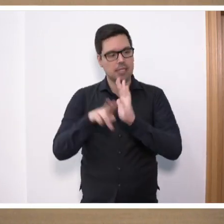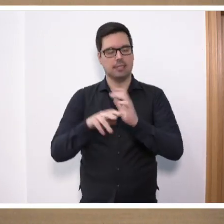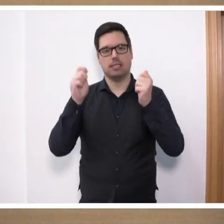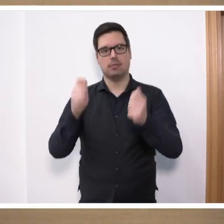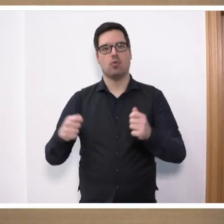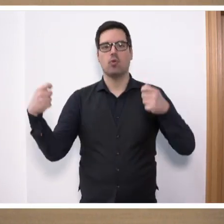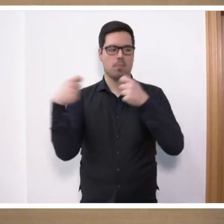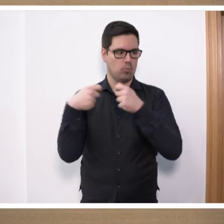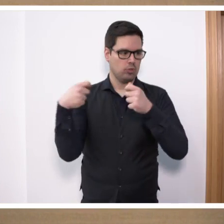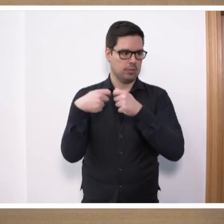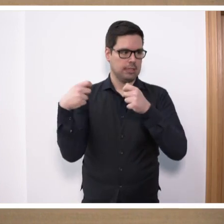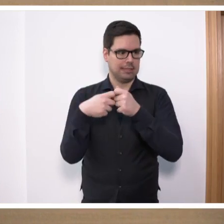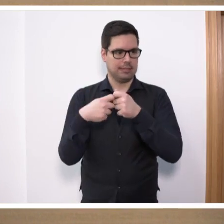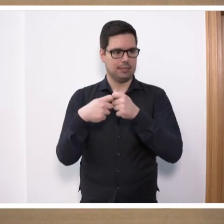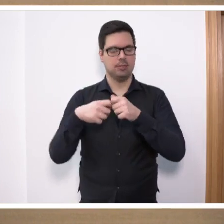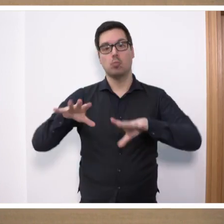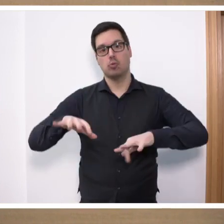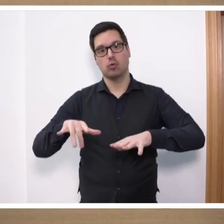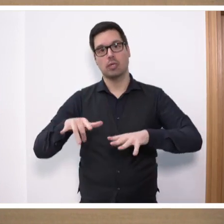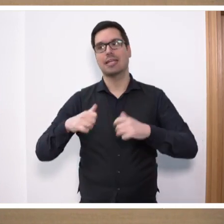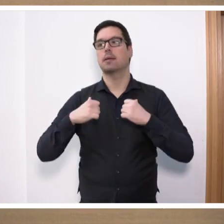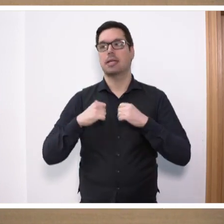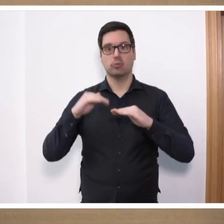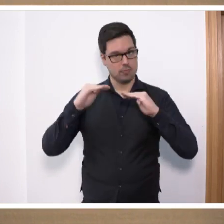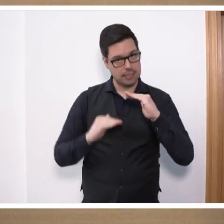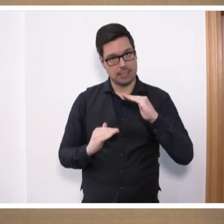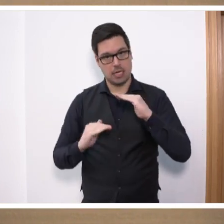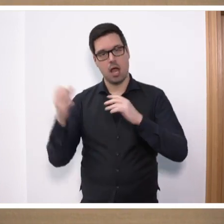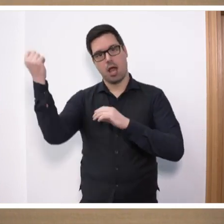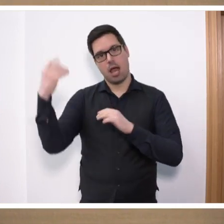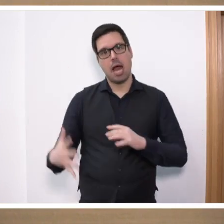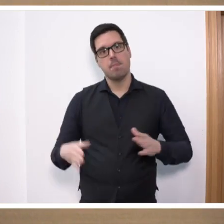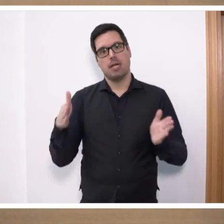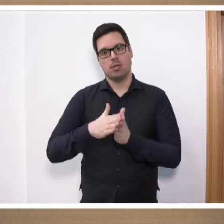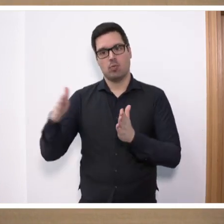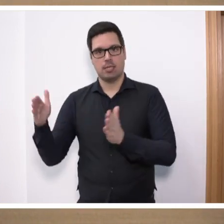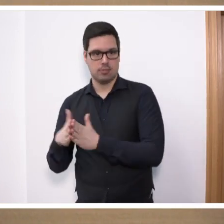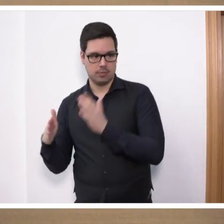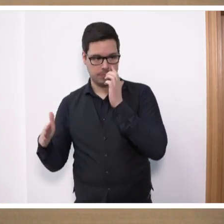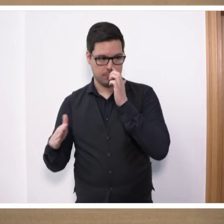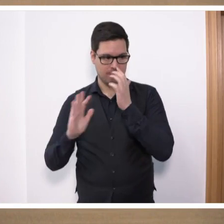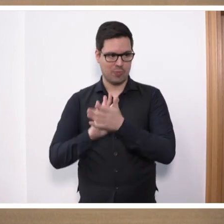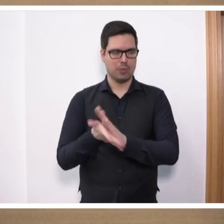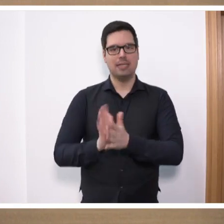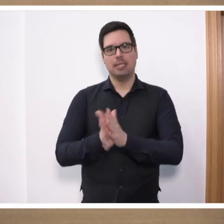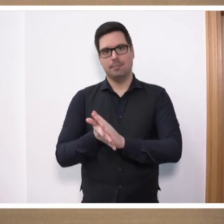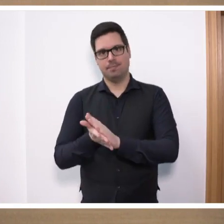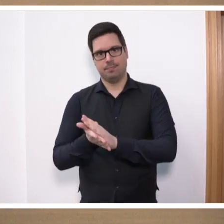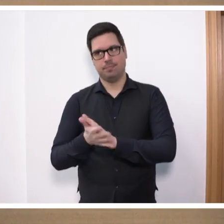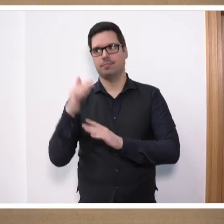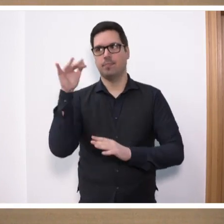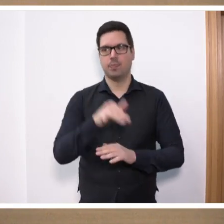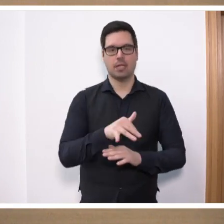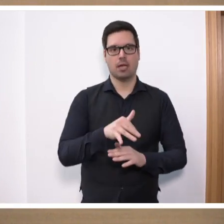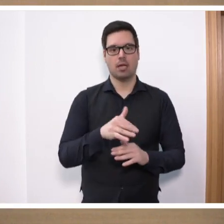Bürokratieentlastungsgesetz im Bund die Ampelkoalition zu ihren Vereinbarungen im Koalitionsvertrag steht. Im